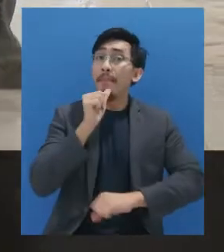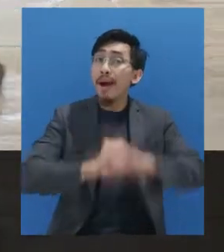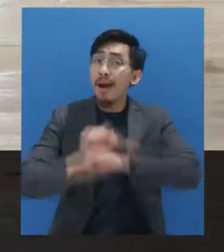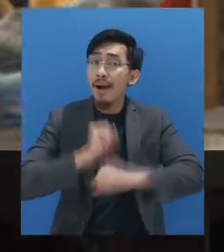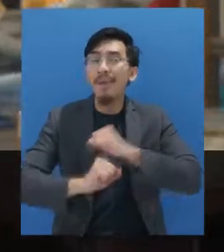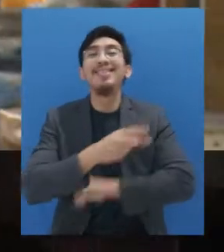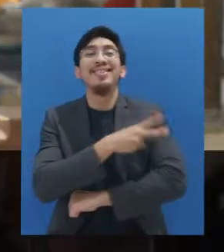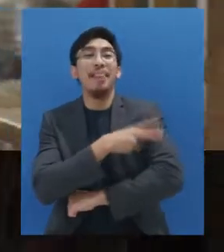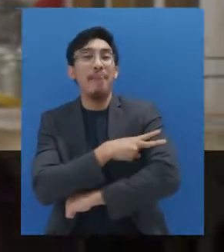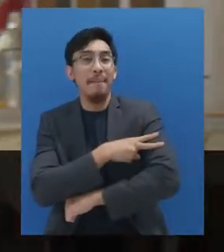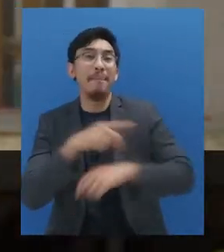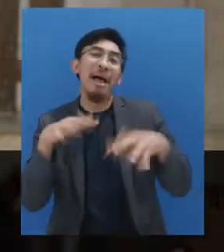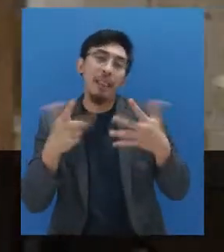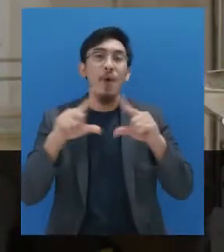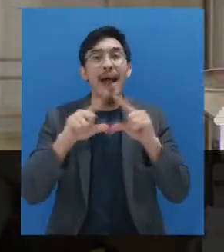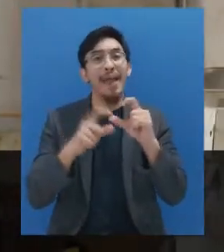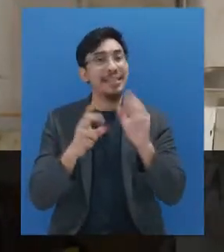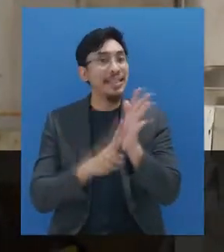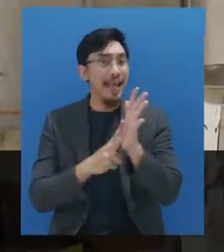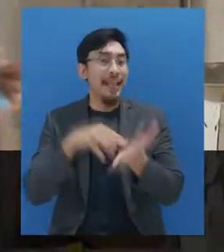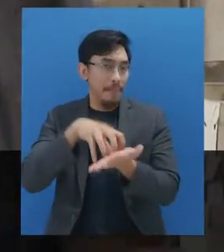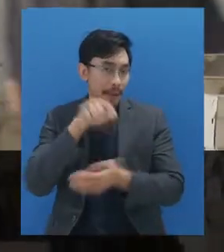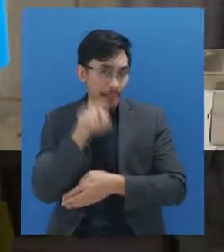satam dan ASN-nya ada.